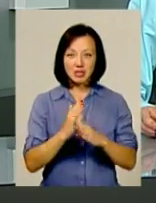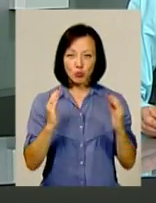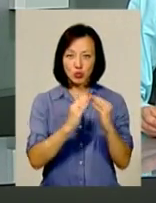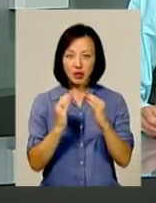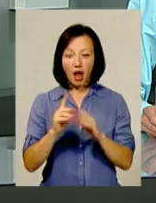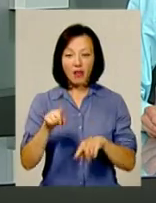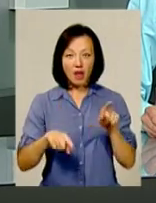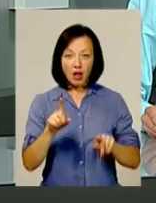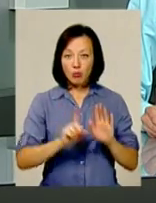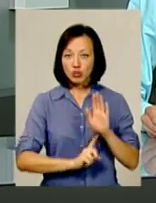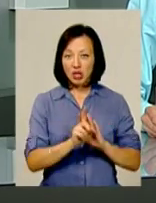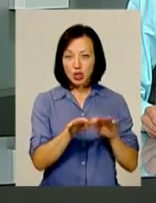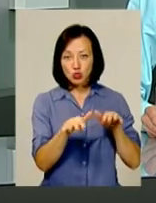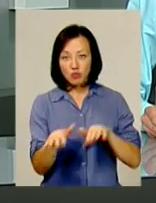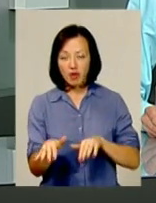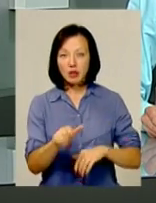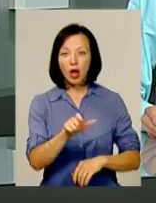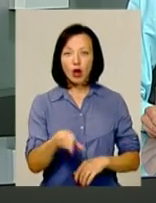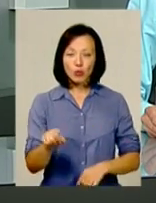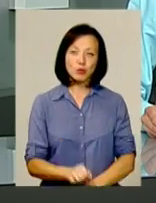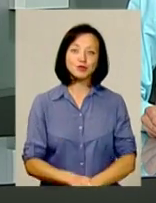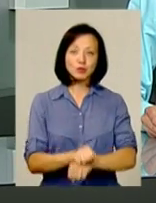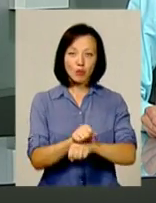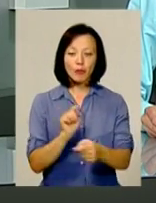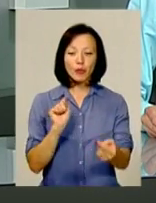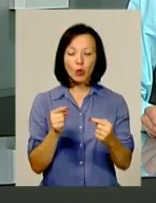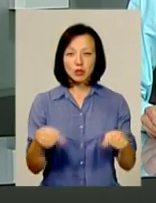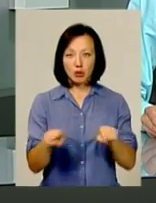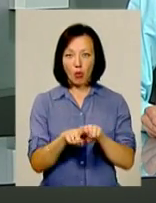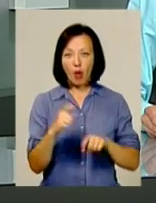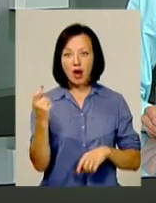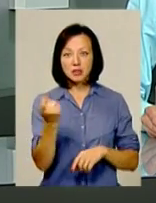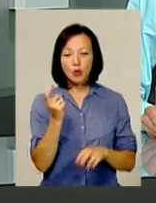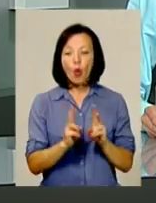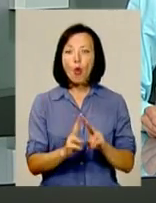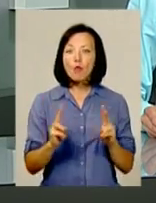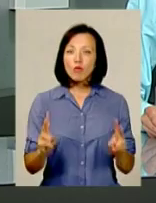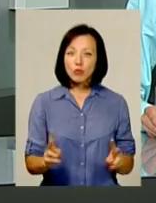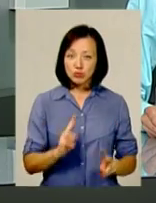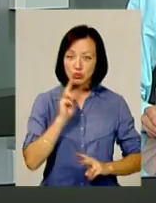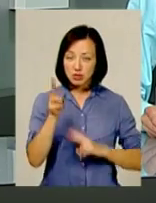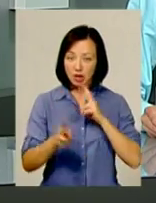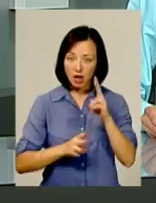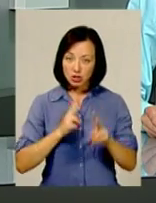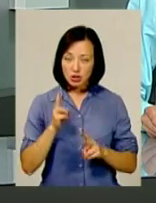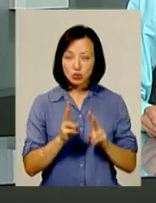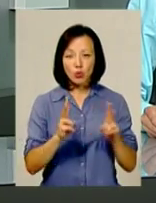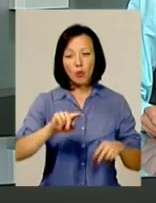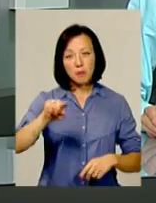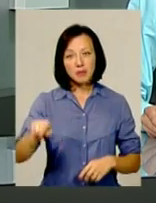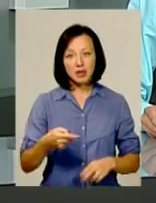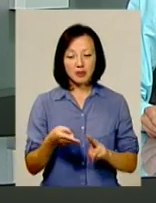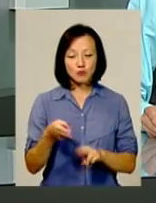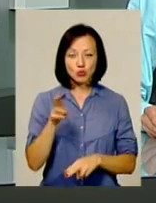взагалі почали суватися. Тож люди повстали проти такого хазінування. Однак кому саме висувати претензії, а з кого питати